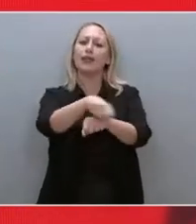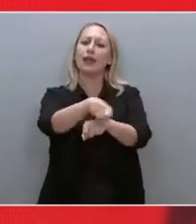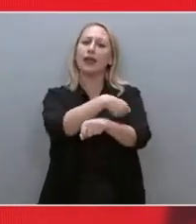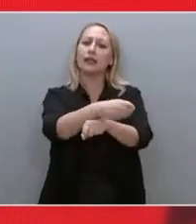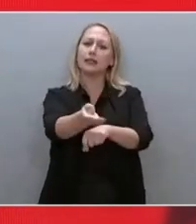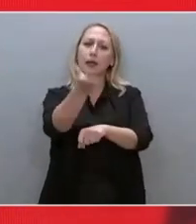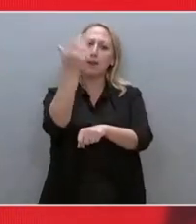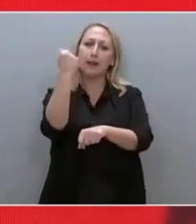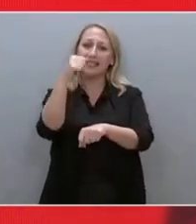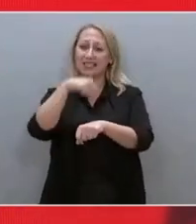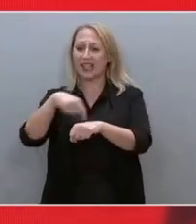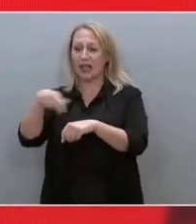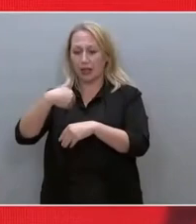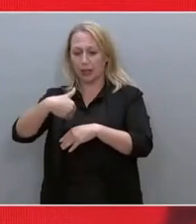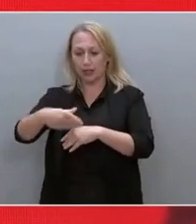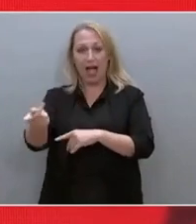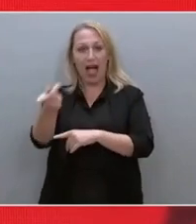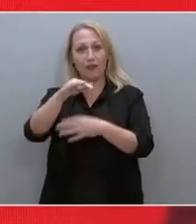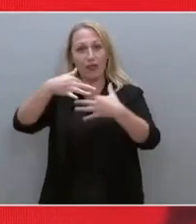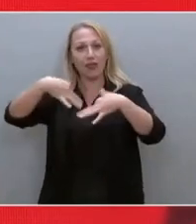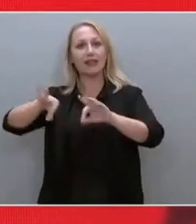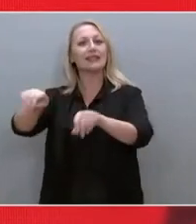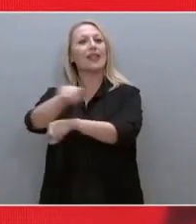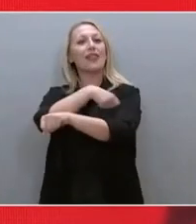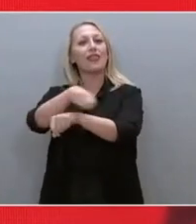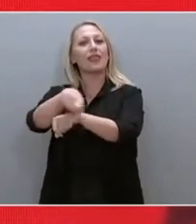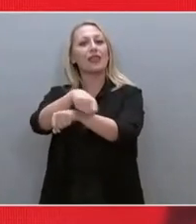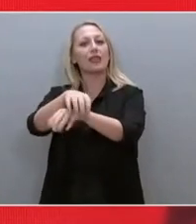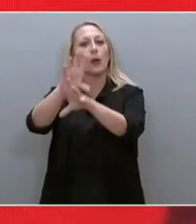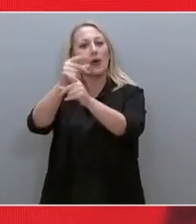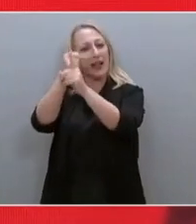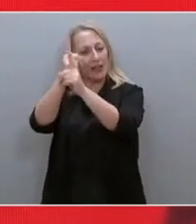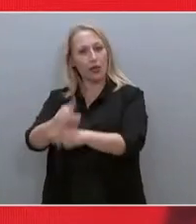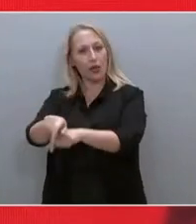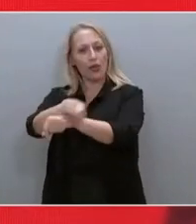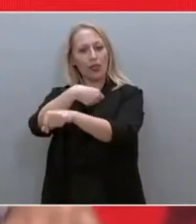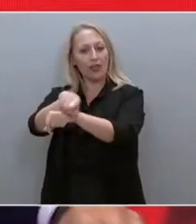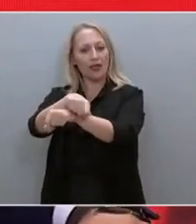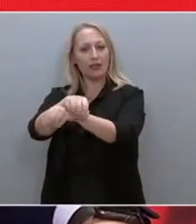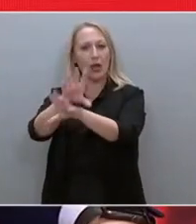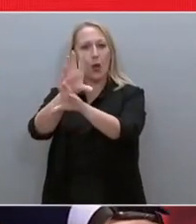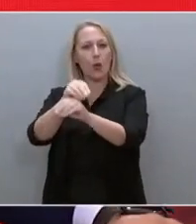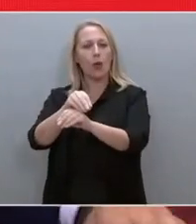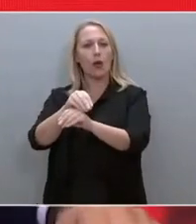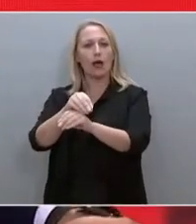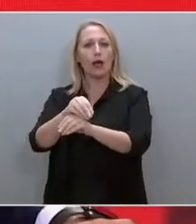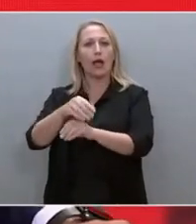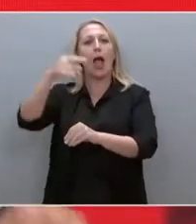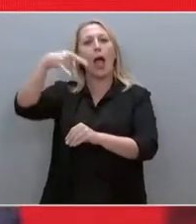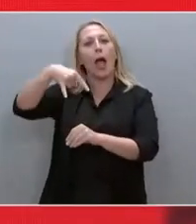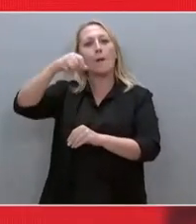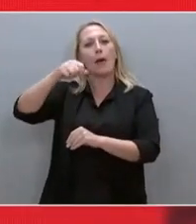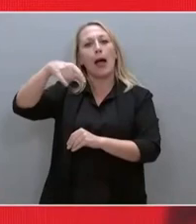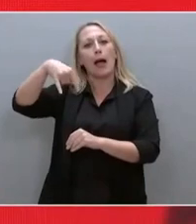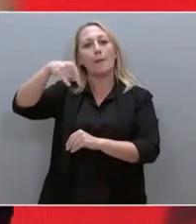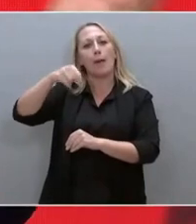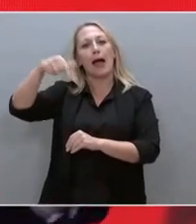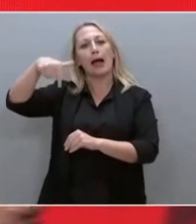είναι στη δίκη. Που θα ξεκινήσει αύριο στο δικό δικαστήριο. Για τον κύριο Παπαγγελόπουλο.